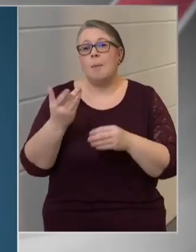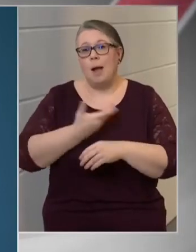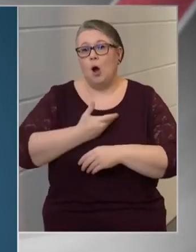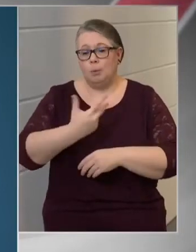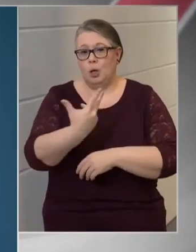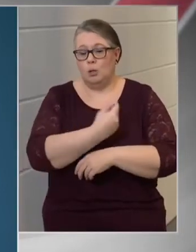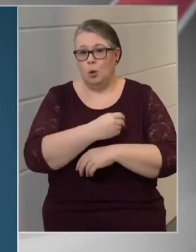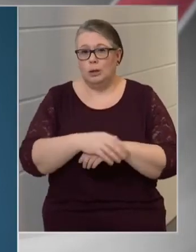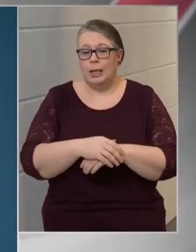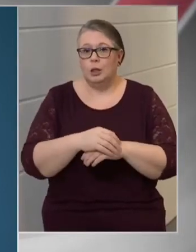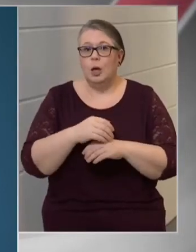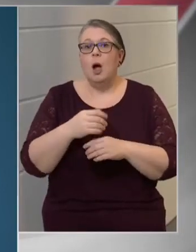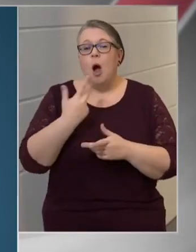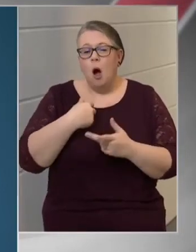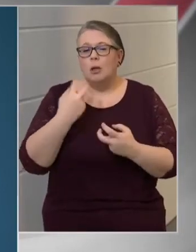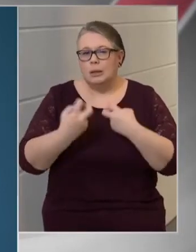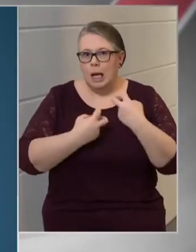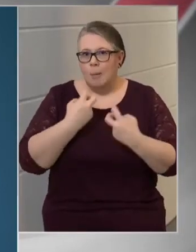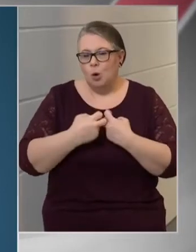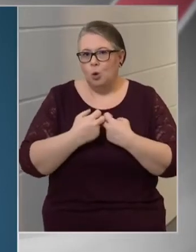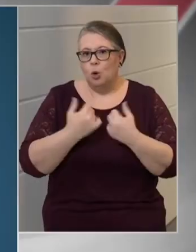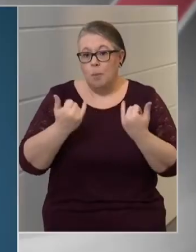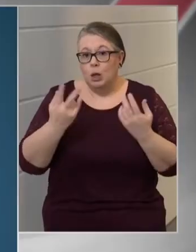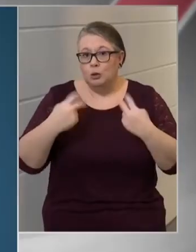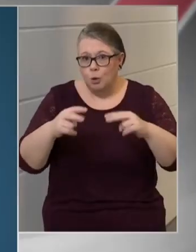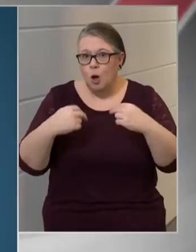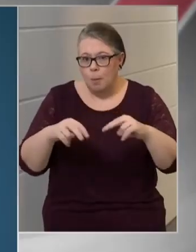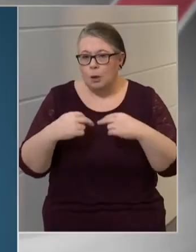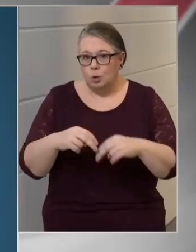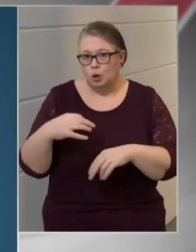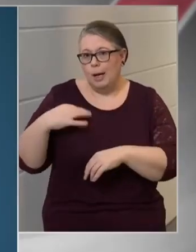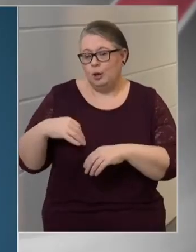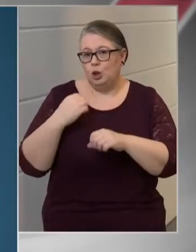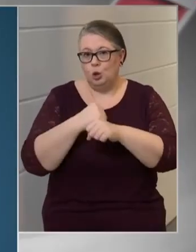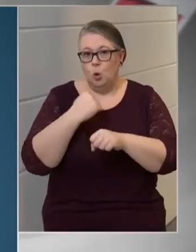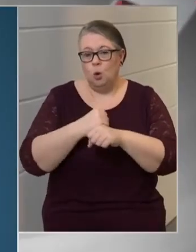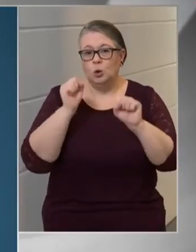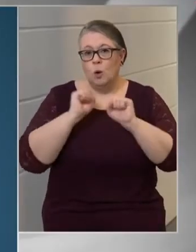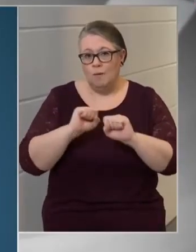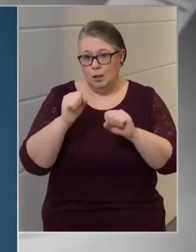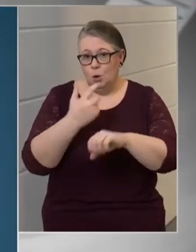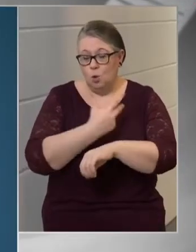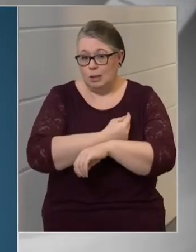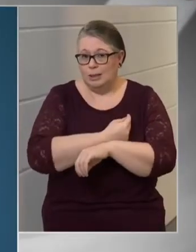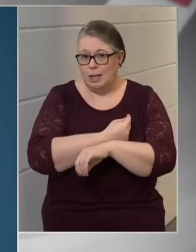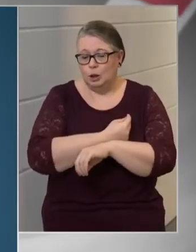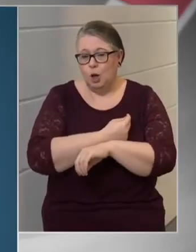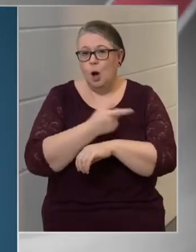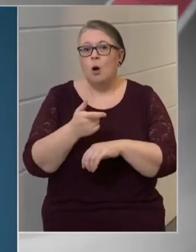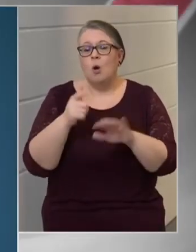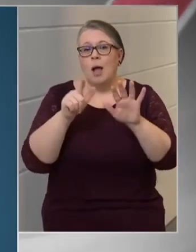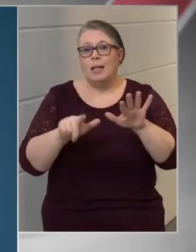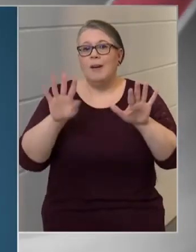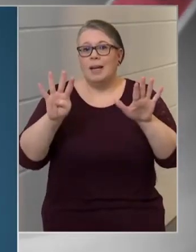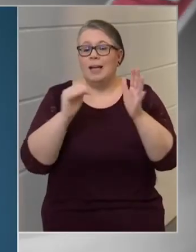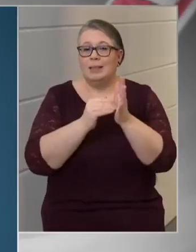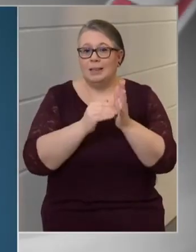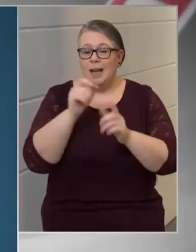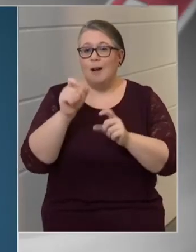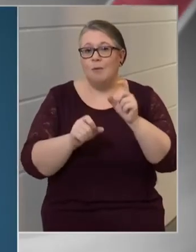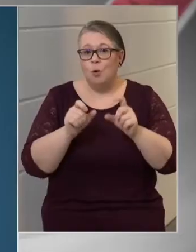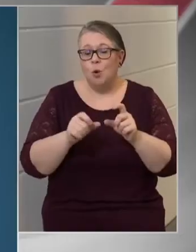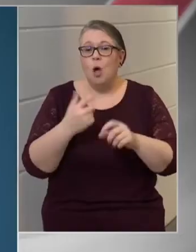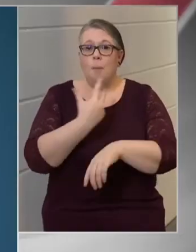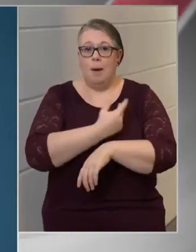Ha számításba vesszük azt, hogy ma is zajlanak az egészségügyi dolgozóknak a védőoltásai, akkor a 79 ezer ember